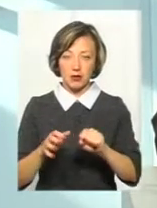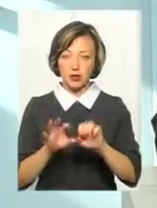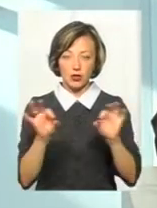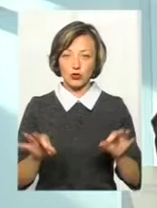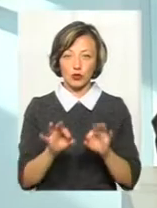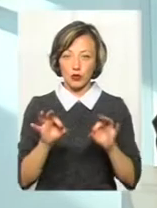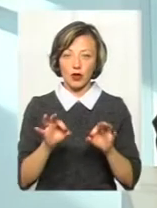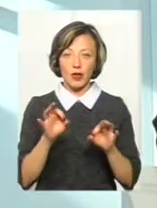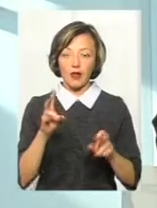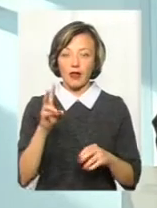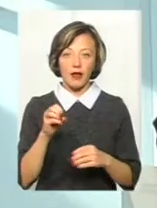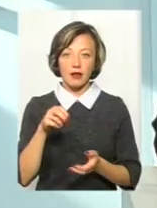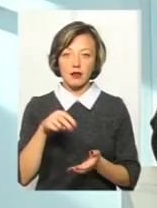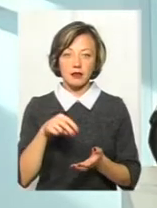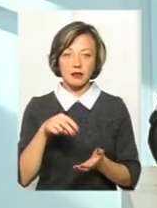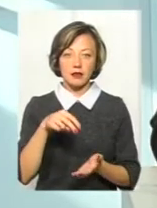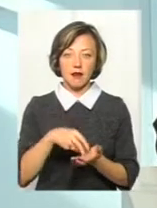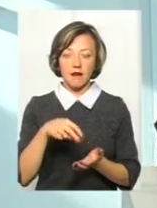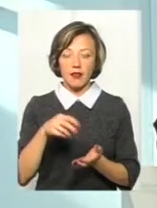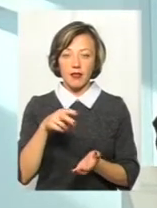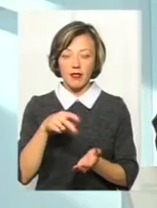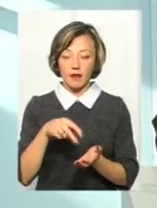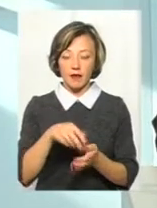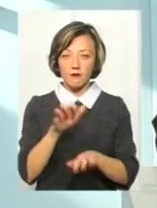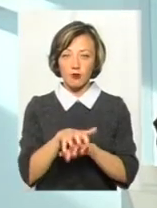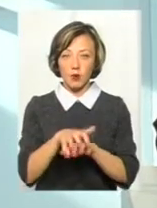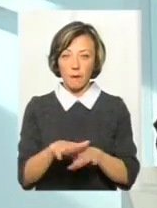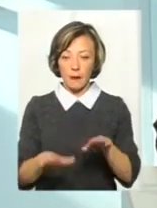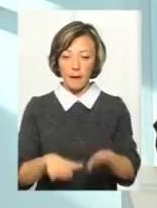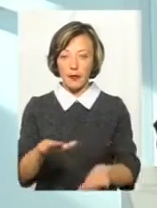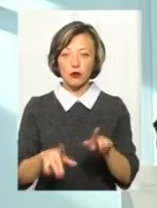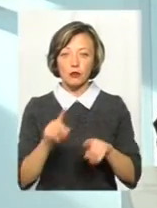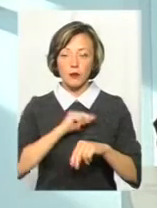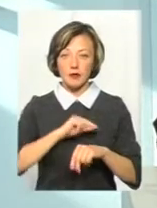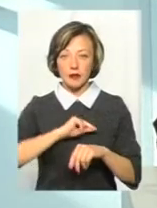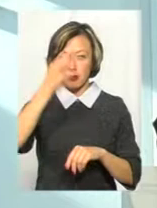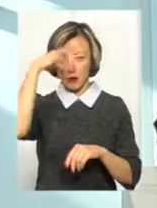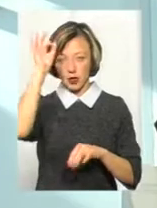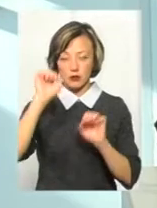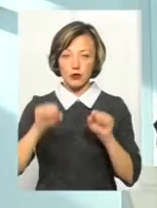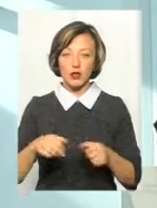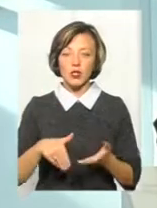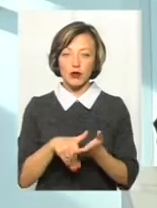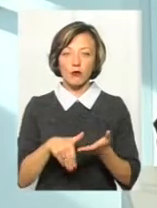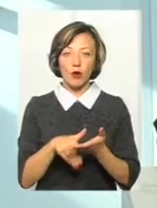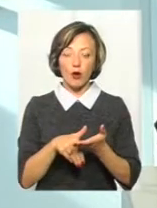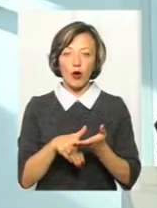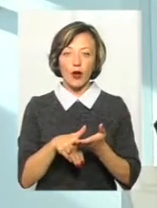за не ставати своїм взуттям на підлогу, для того, щоб працівники поліції могли за допомогою